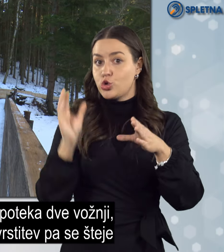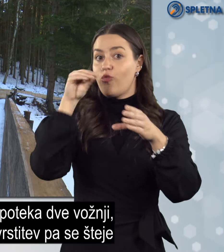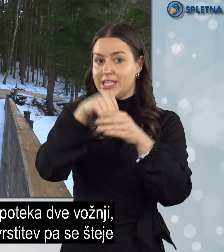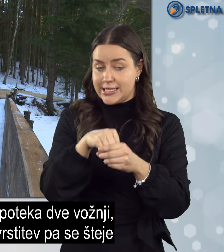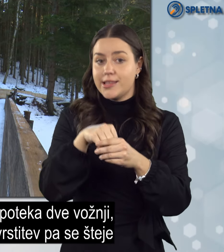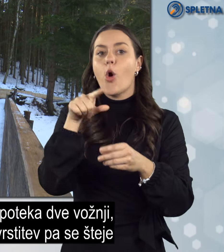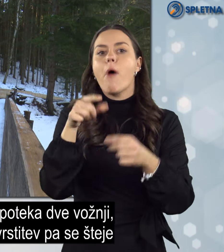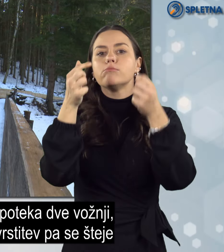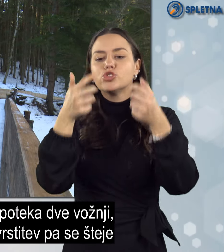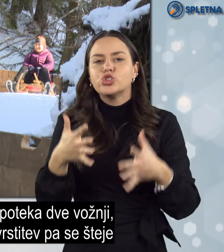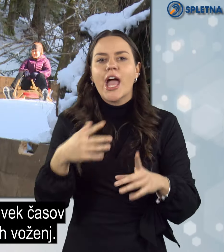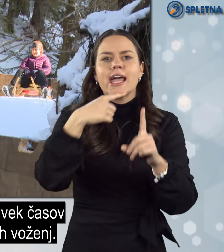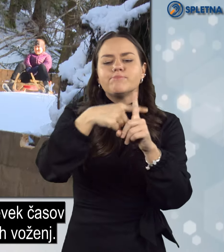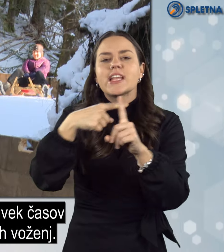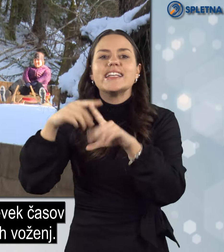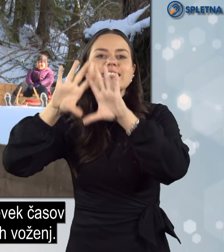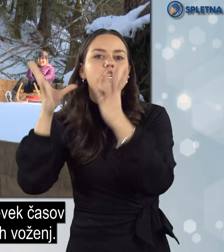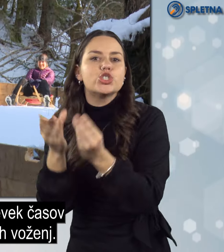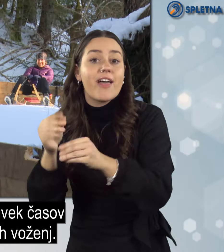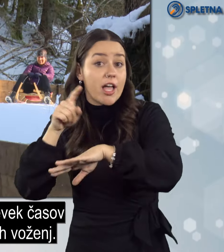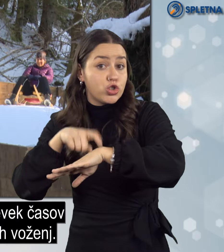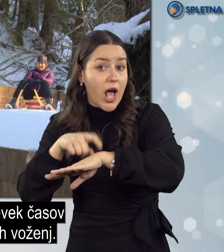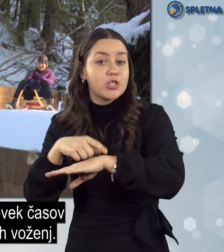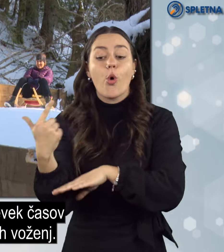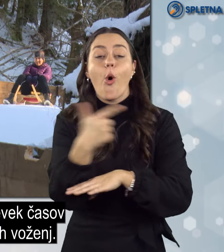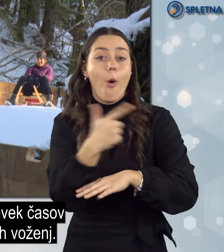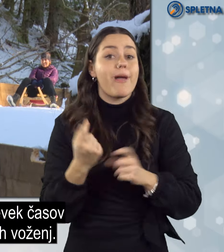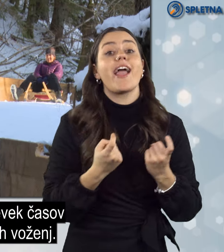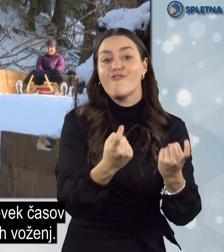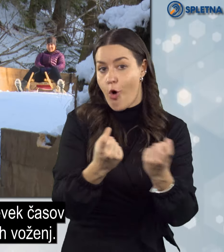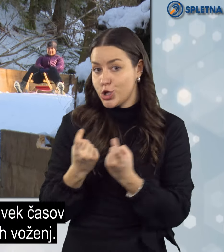Za končno vrstitev pa se šteje seštevek časov obeh vožen.